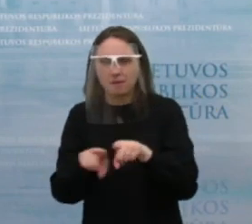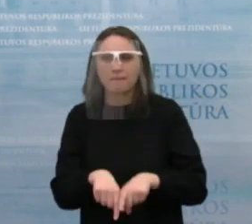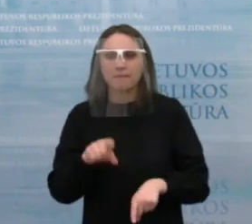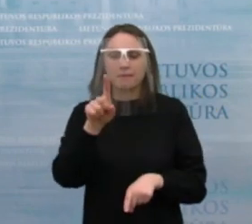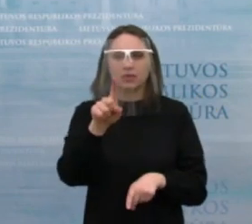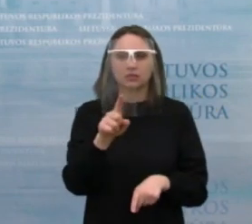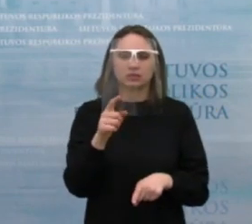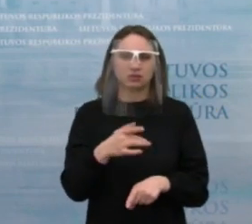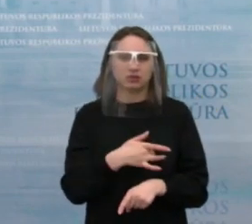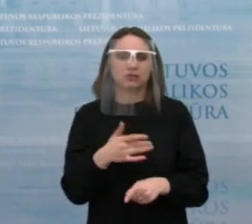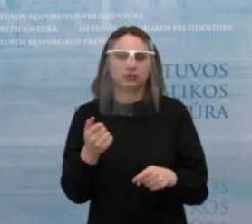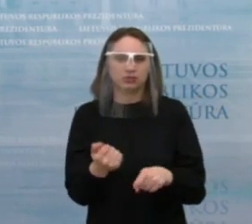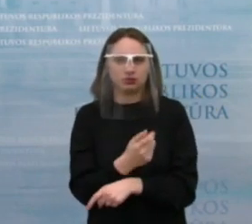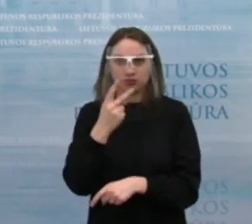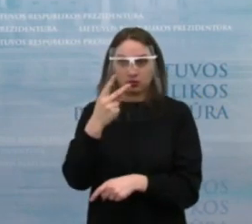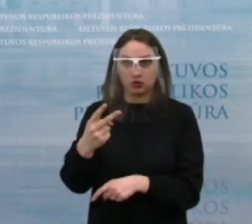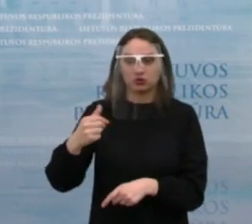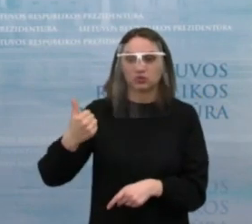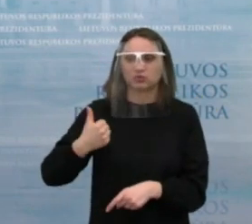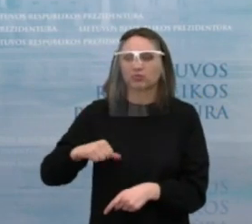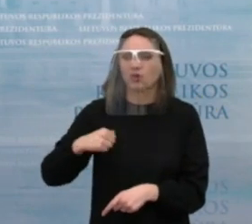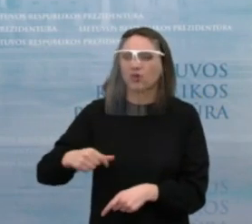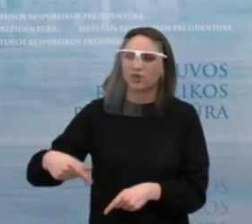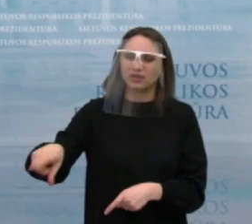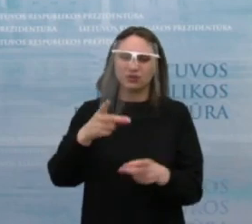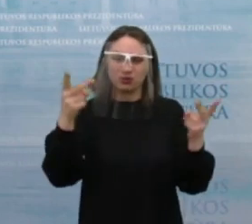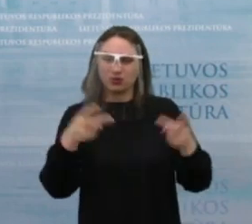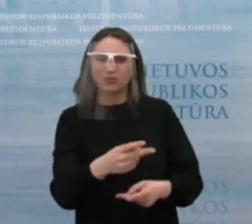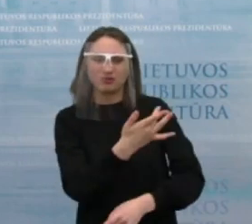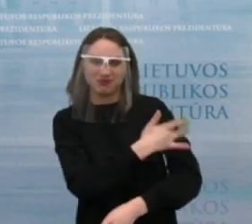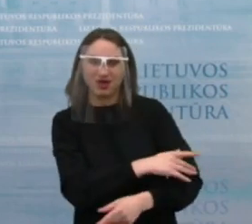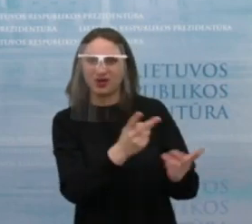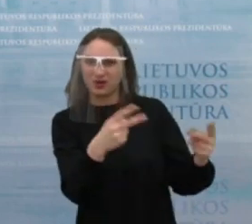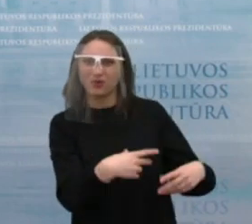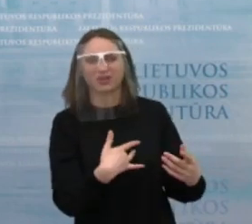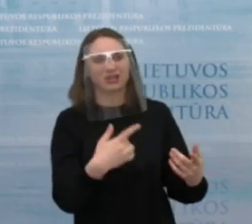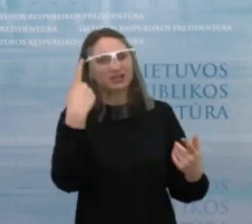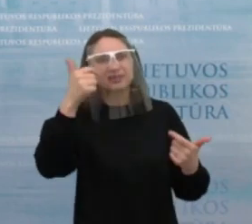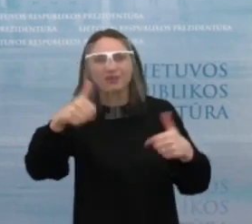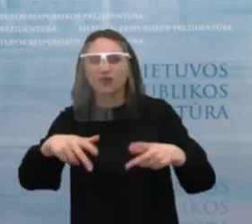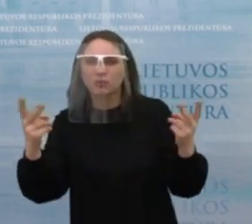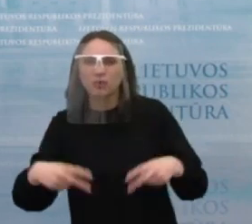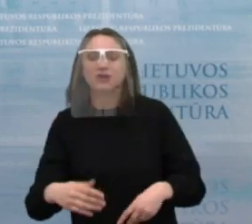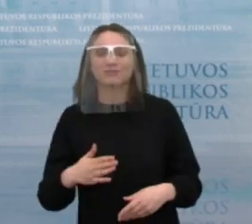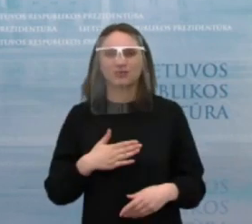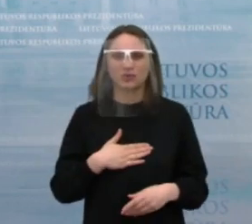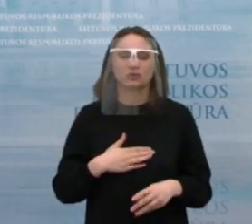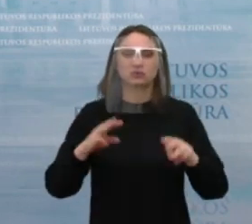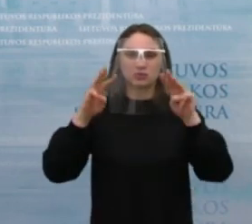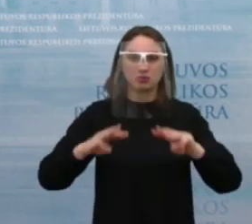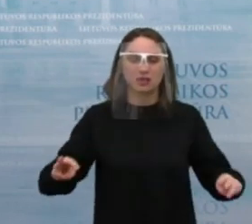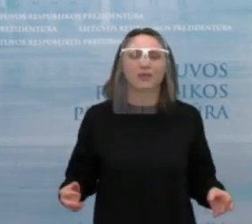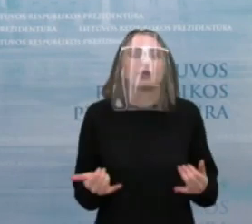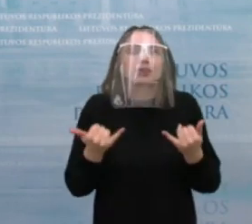pagalvojam apie tai, kad galbūt žmonių poreikiai tom paslaugom yra kitokie. Tai socialinės apsaugos ir darbo ministerija proaktyviai